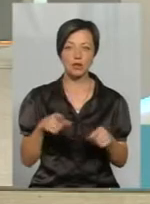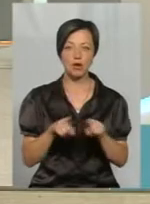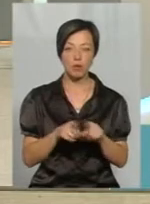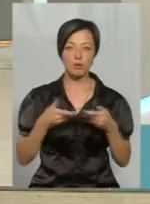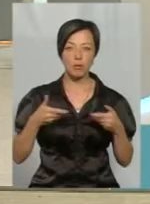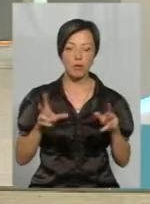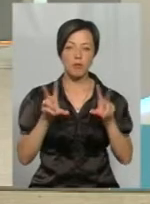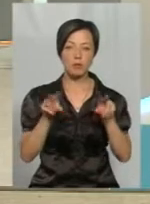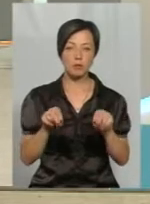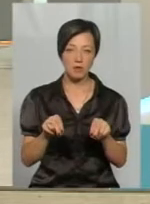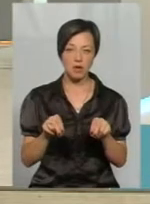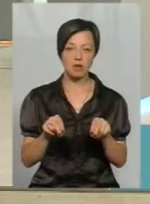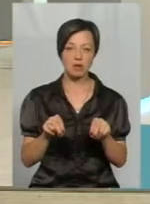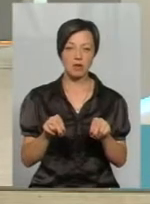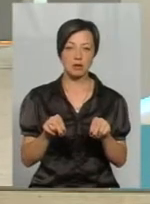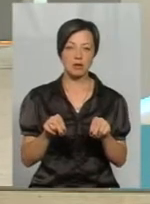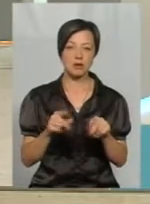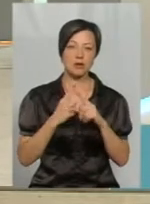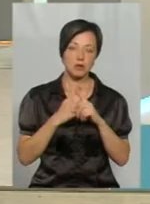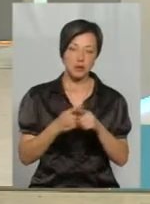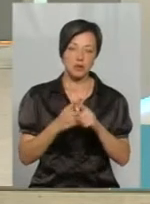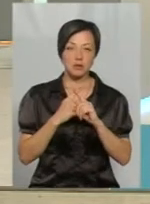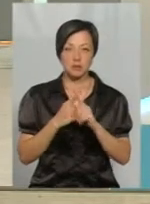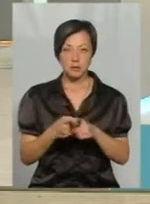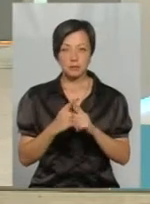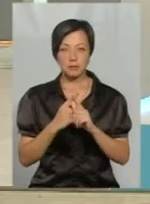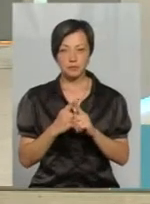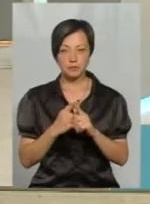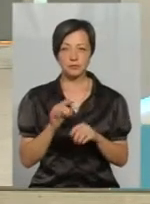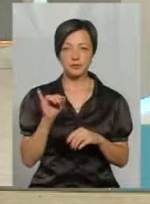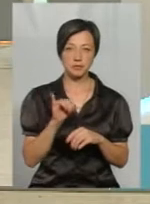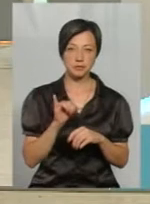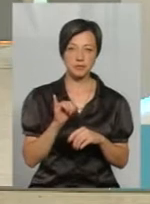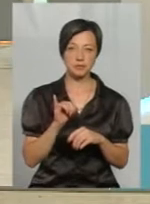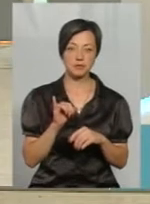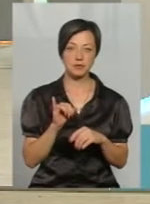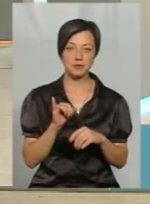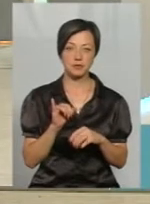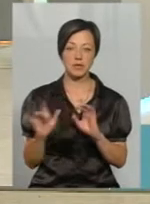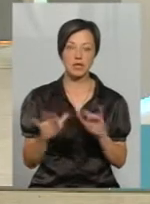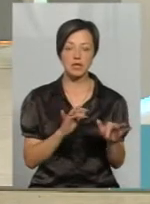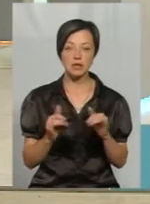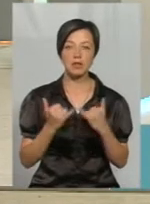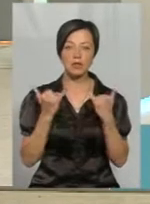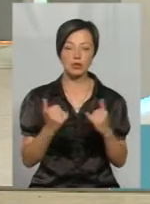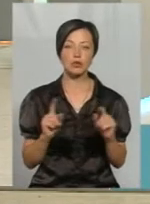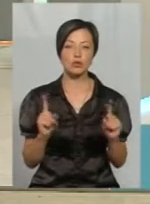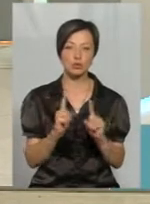пообіцяли йти на якісь поступки і виконувати якісь дії для того, щоб